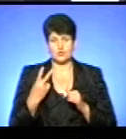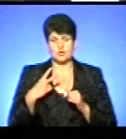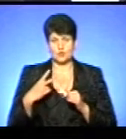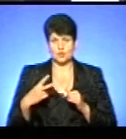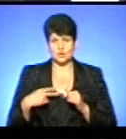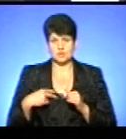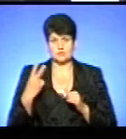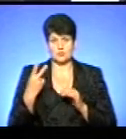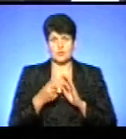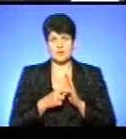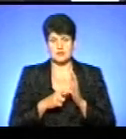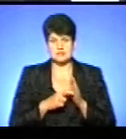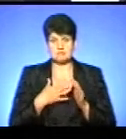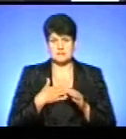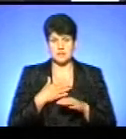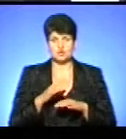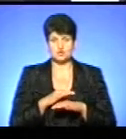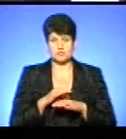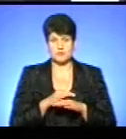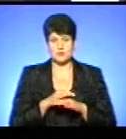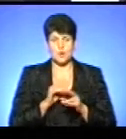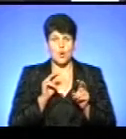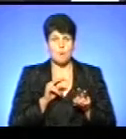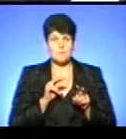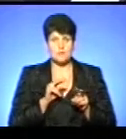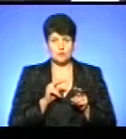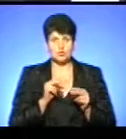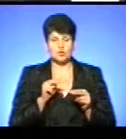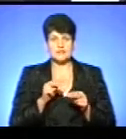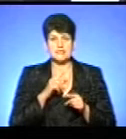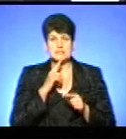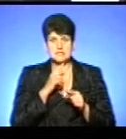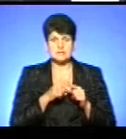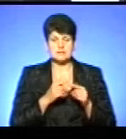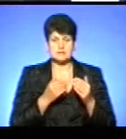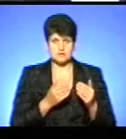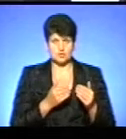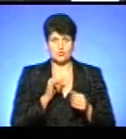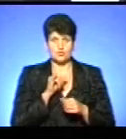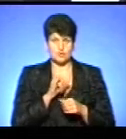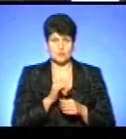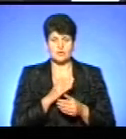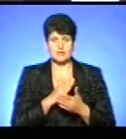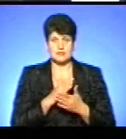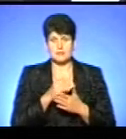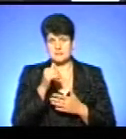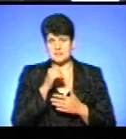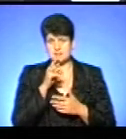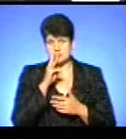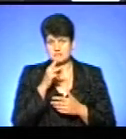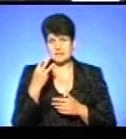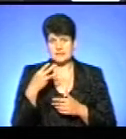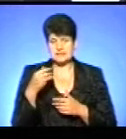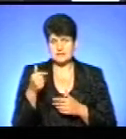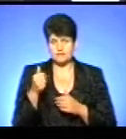другокласниці. Мій чоловік опікун, доглядає за сестричкою, в нього складає його місячна зарплата 30